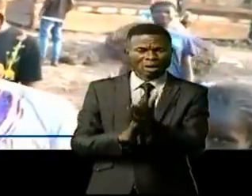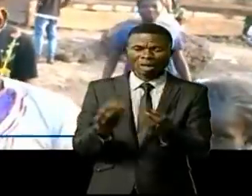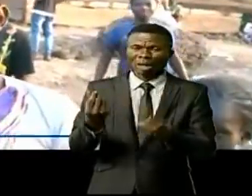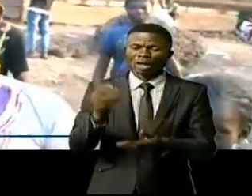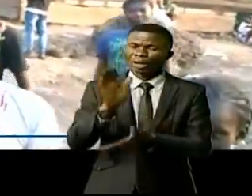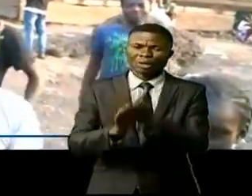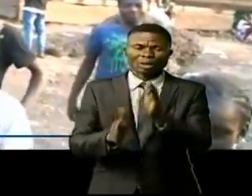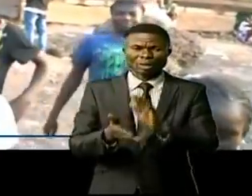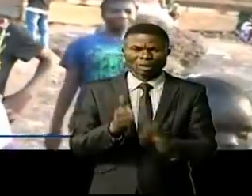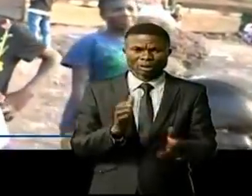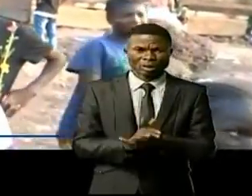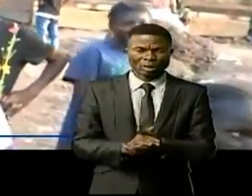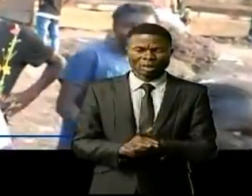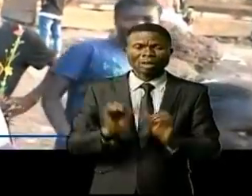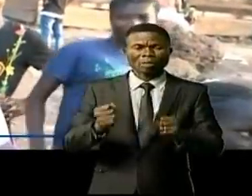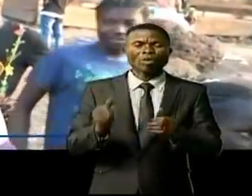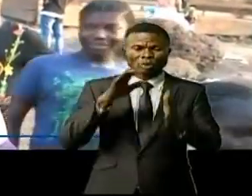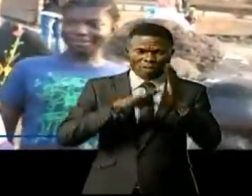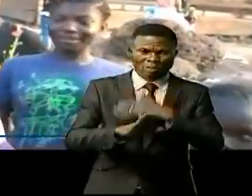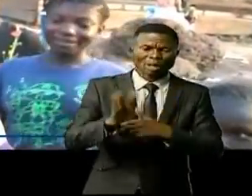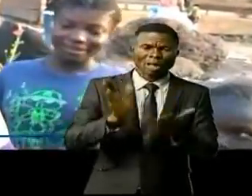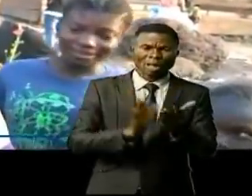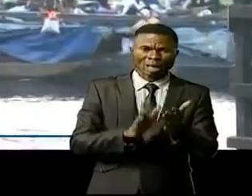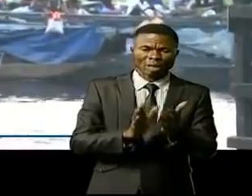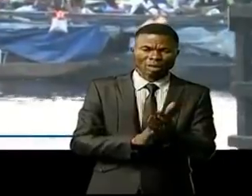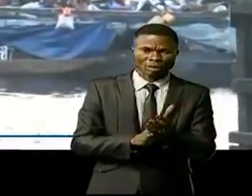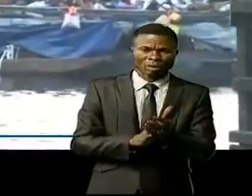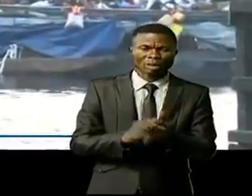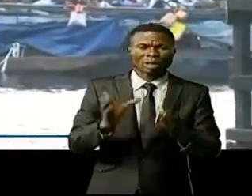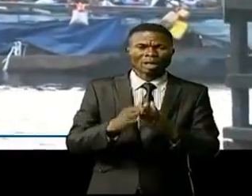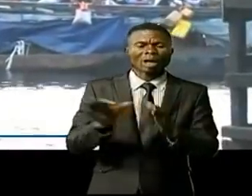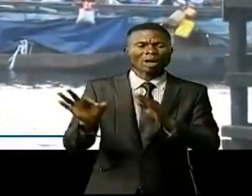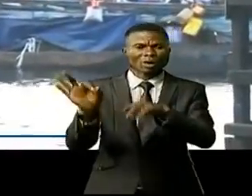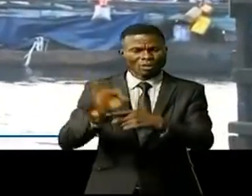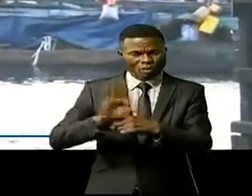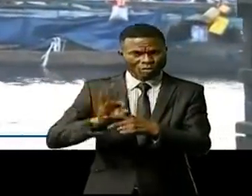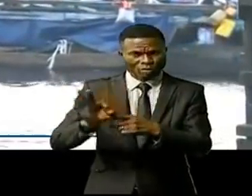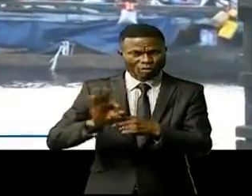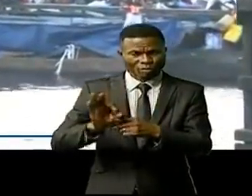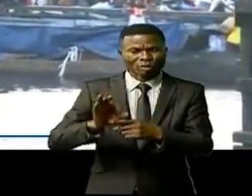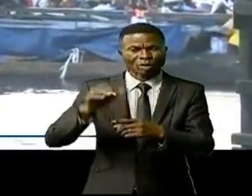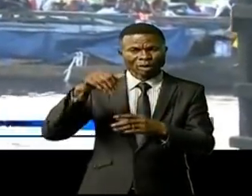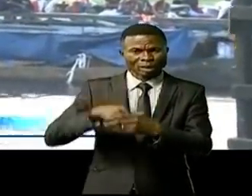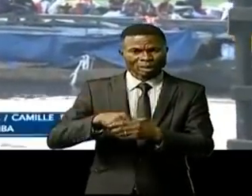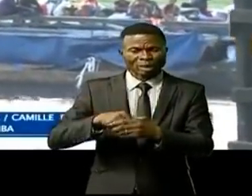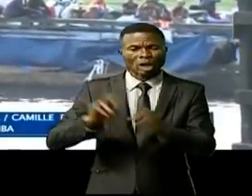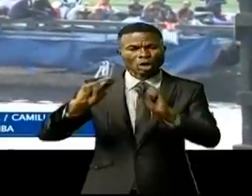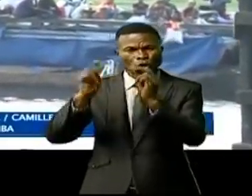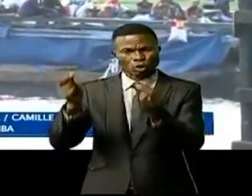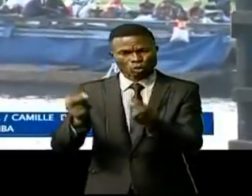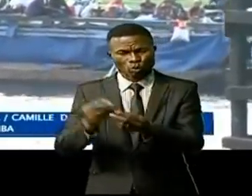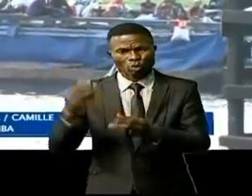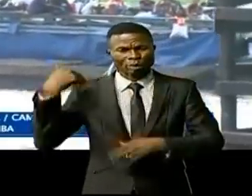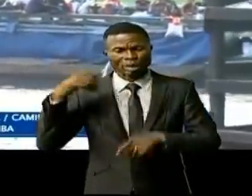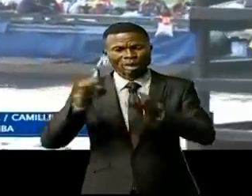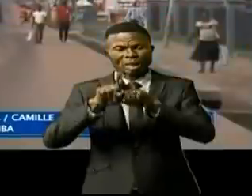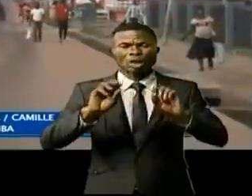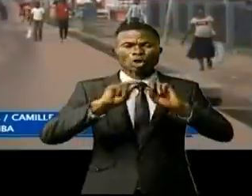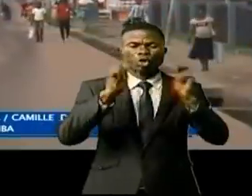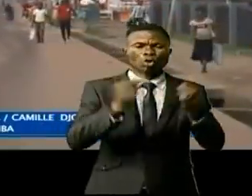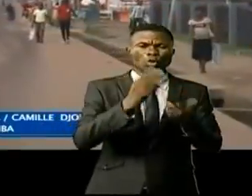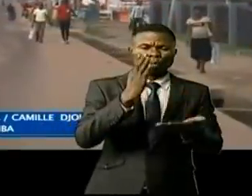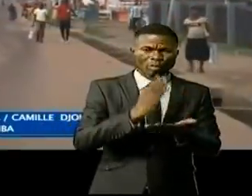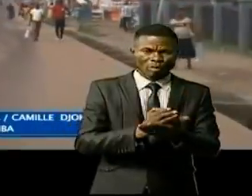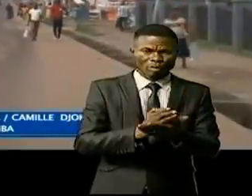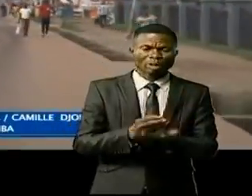moyens sont récupérables. Elles peuvent renouer avec la formation à travers des structures tant publiques que privées afin